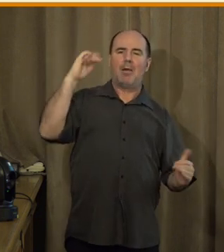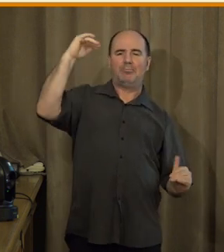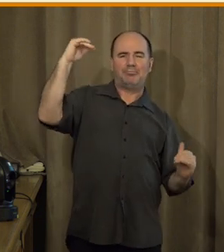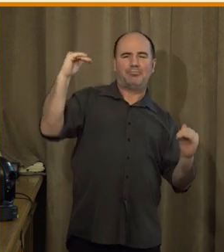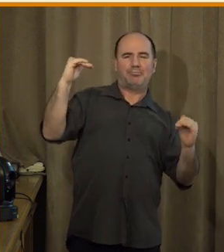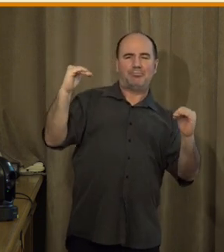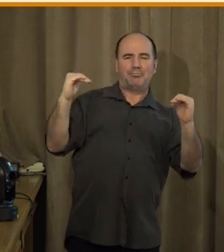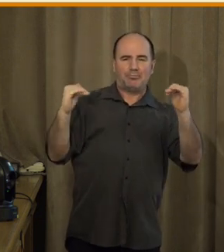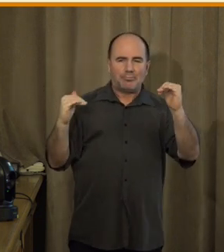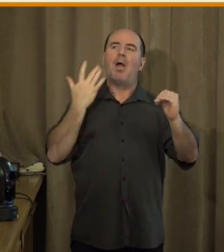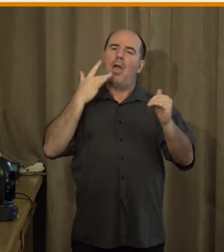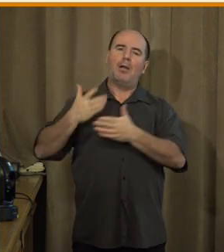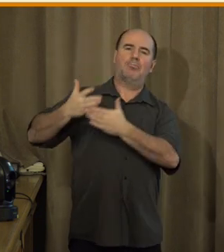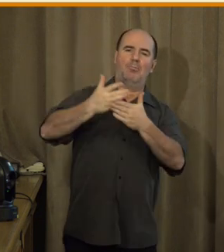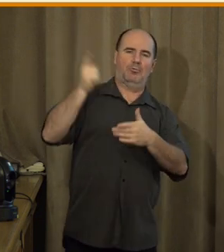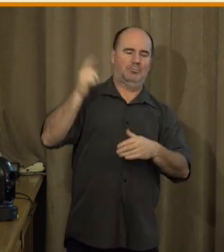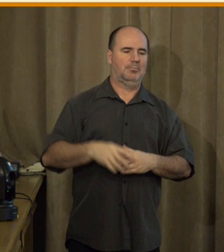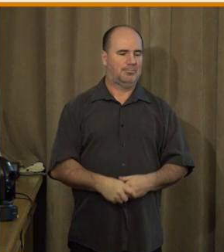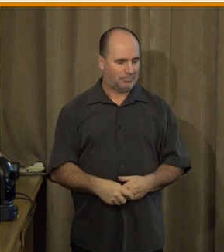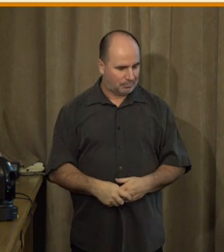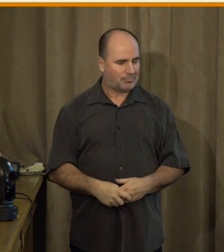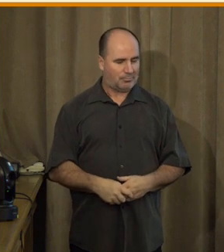snažili stanovit také závěry studie.